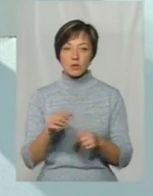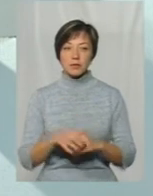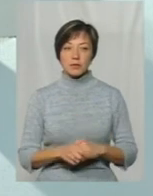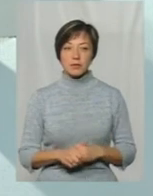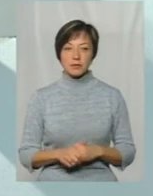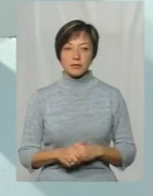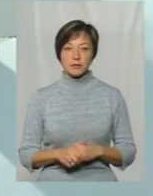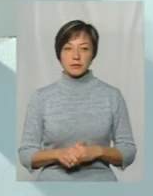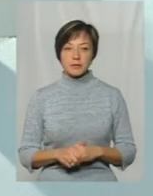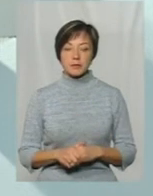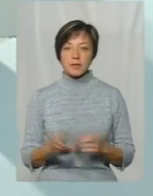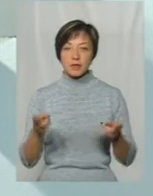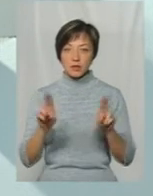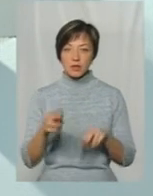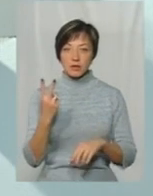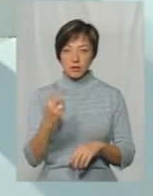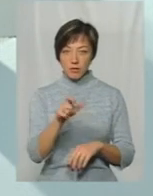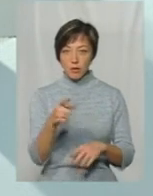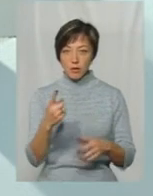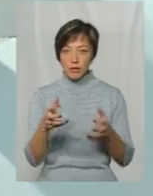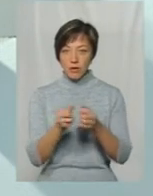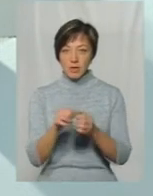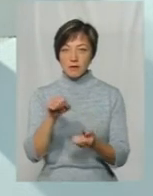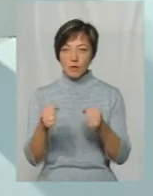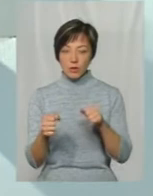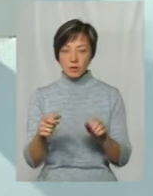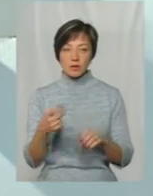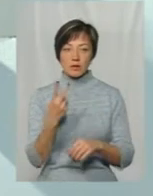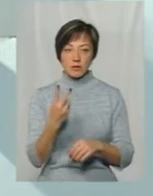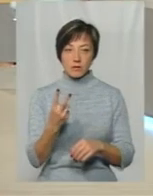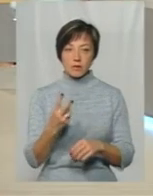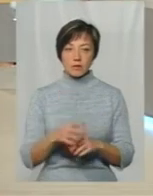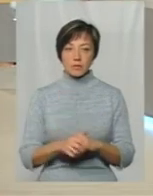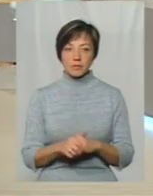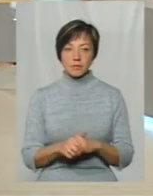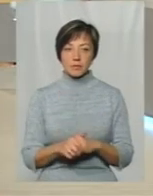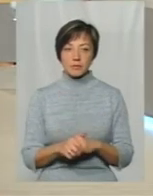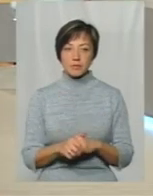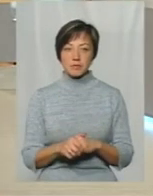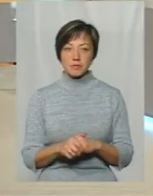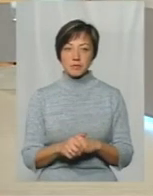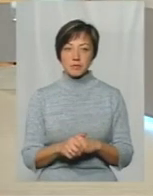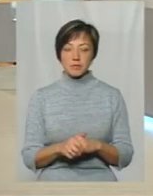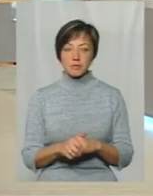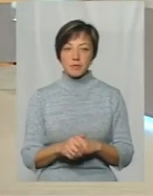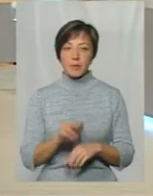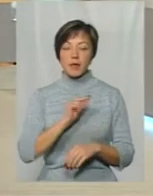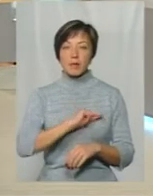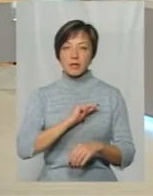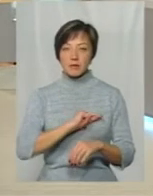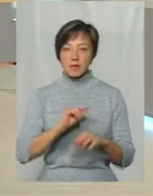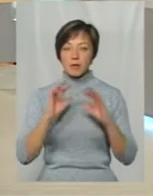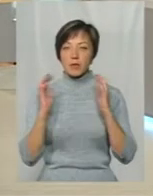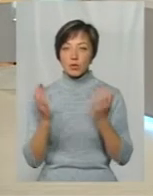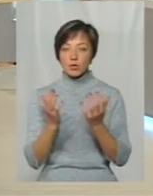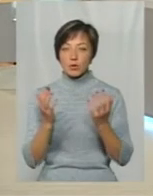Тепер, виходить, залишається двоє, один ловець і водій Один, водій теж з вами Я, перепрошую, працівники притулку, сторожа